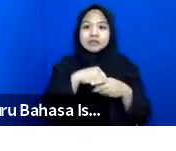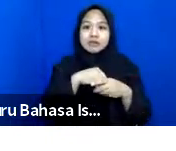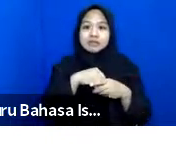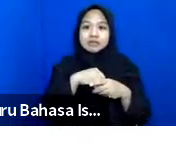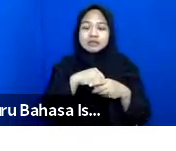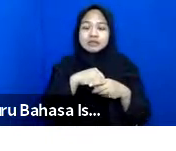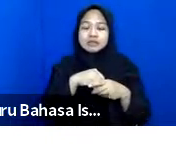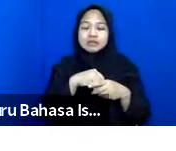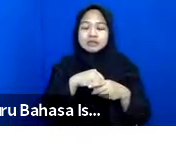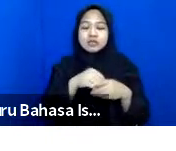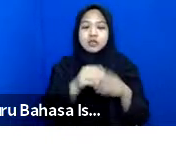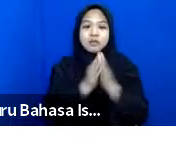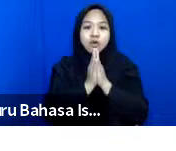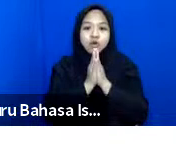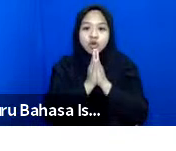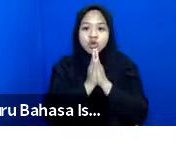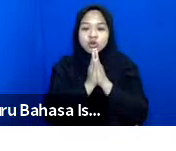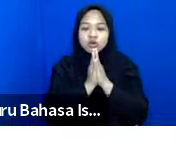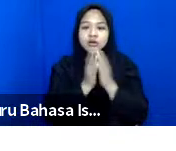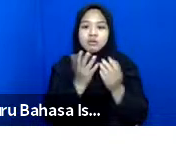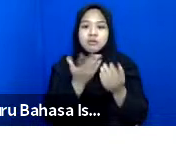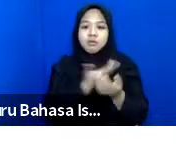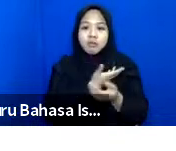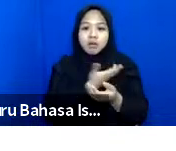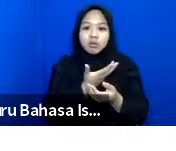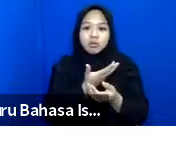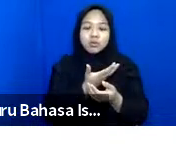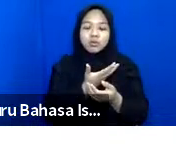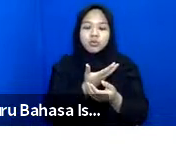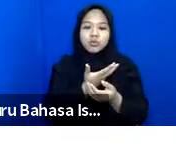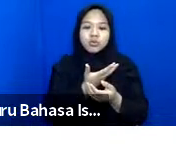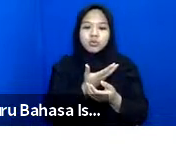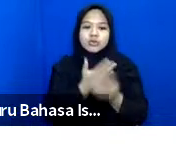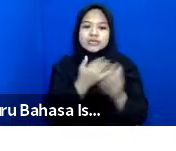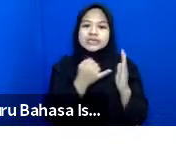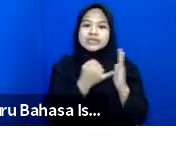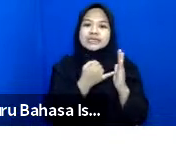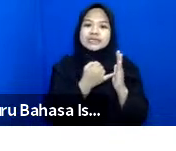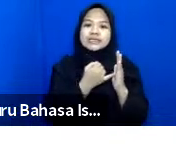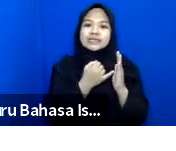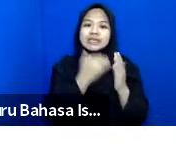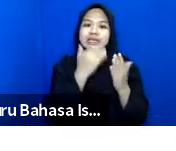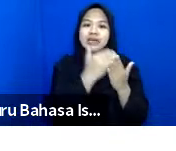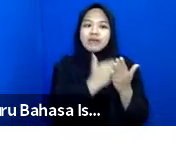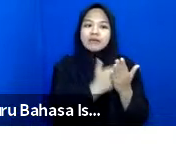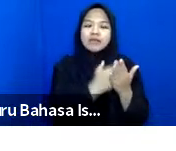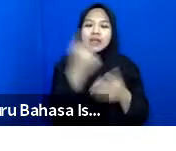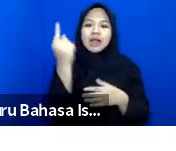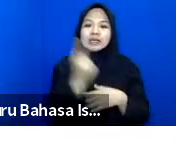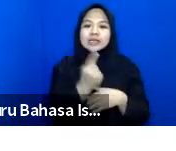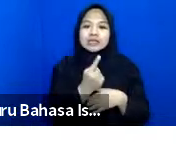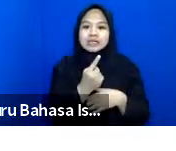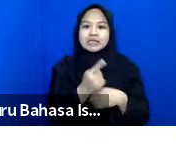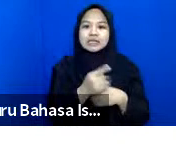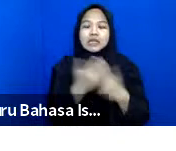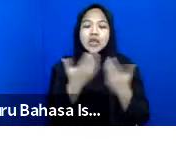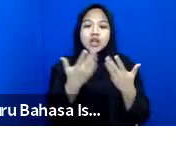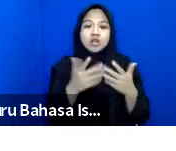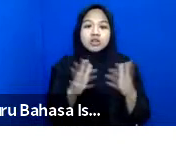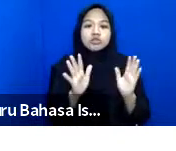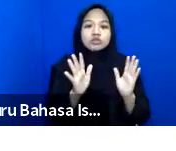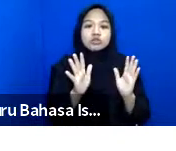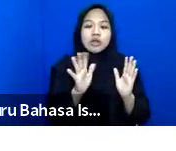Mohon Kesediaannya Kembali Untuk Mengisi Daftar Hadir Yang Telah